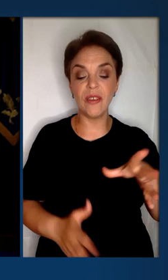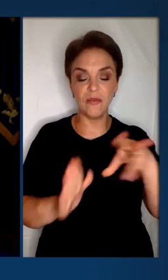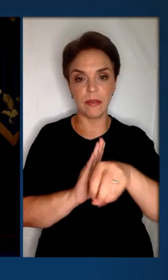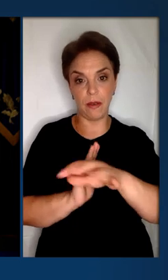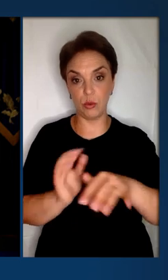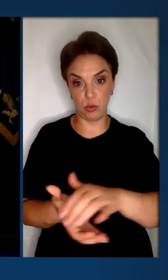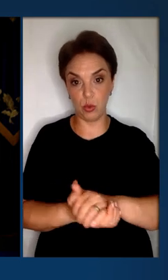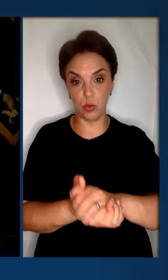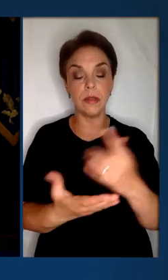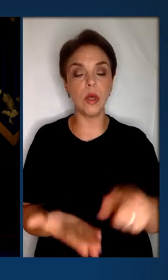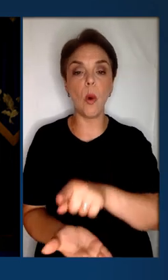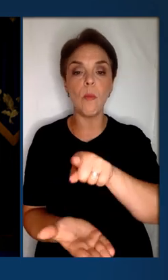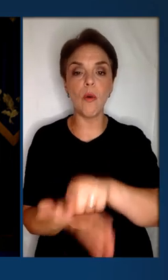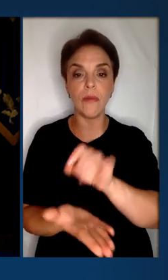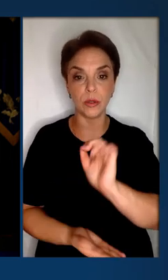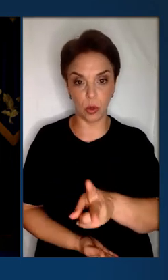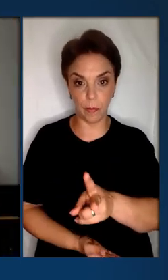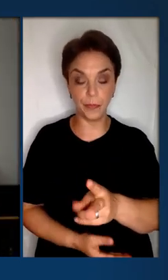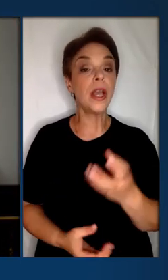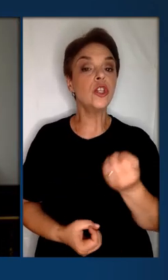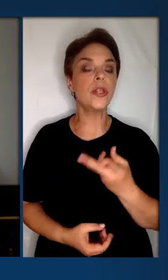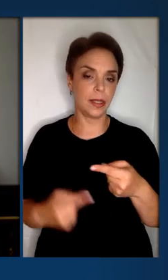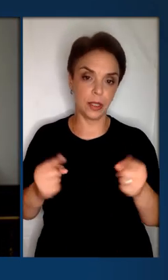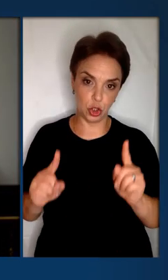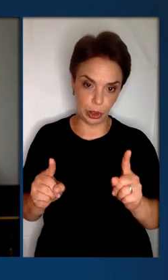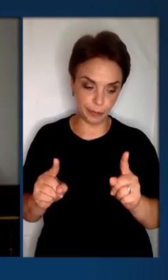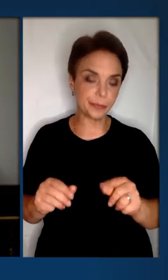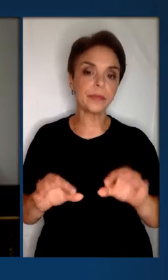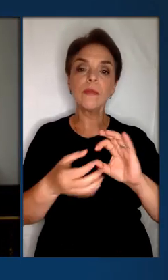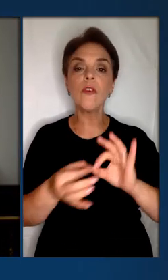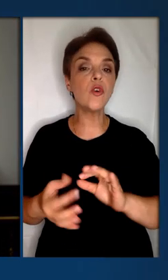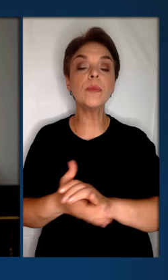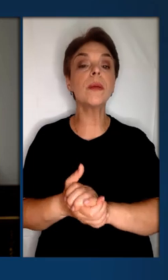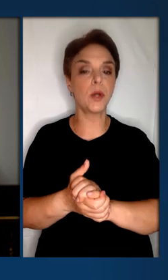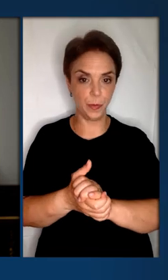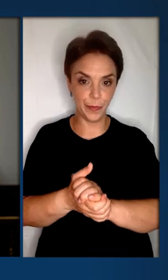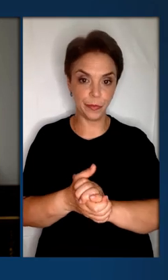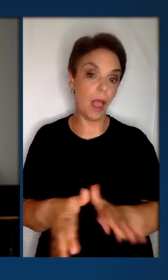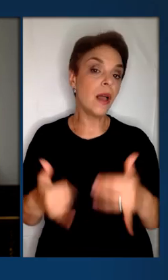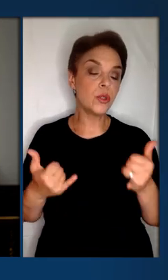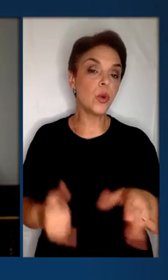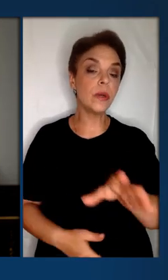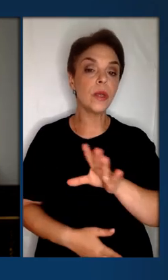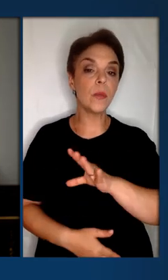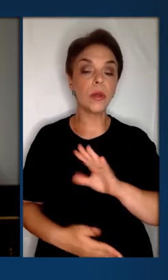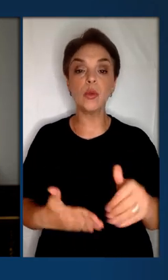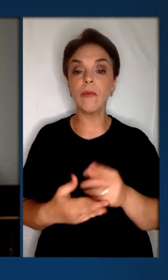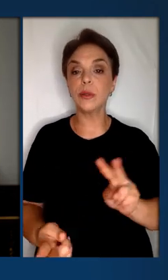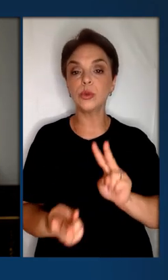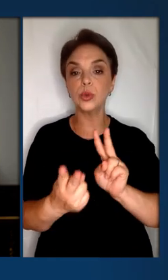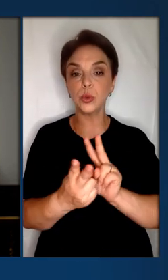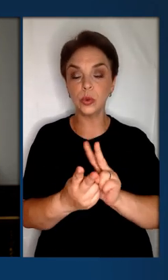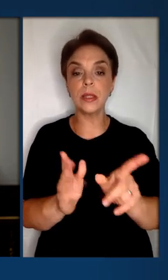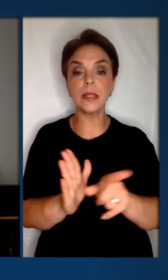України в Євросоюзі. Це обов'язок. Ще кілька речей. Формула миру. Сьогодні відбулася